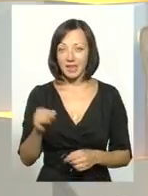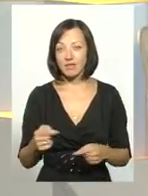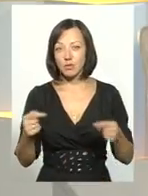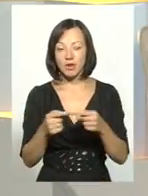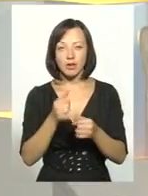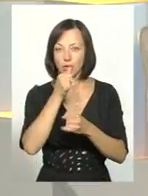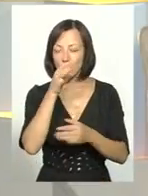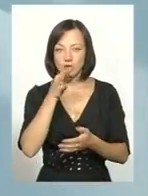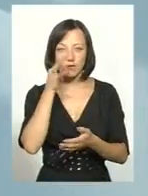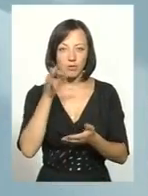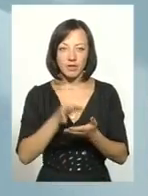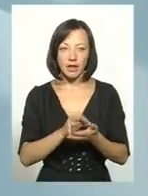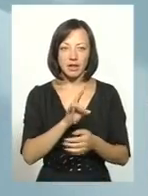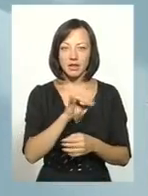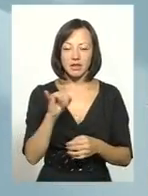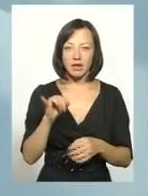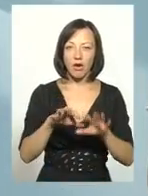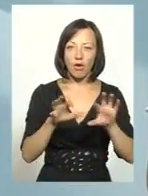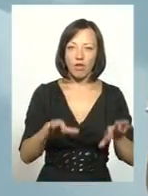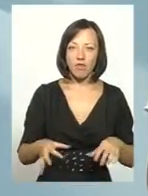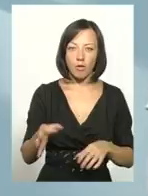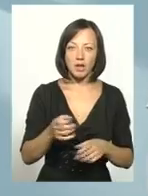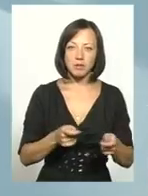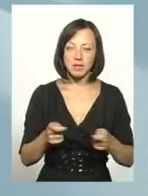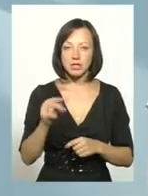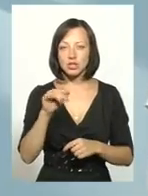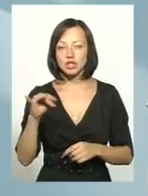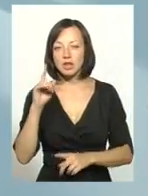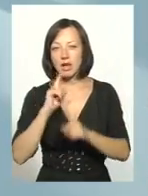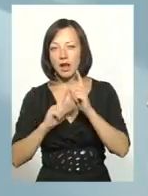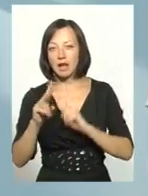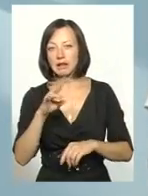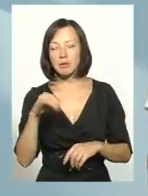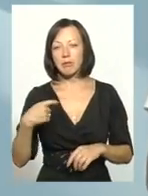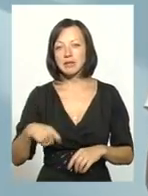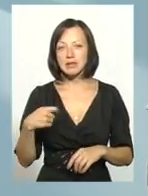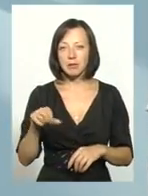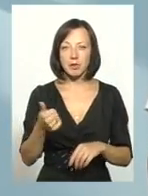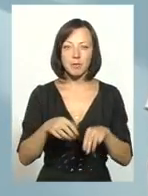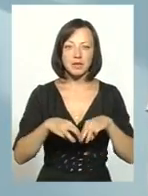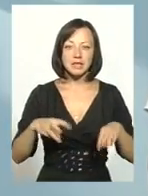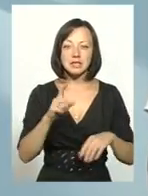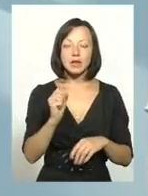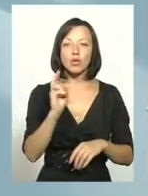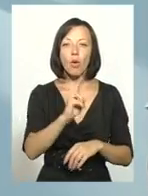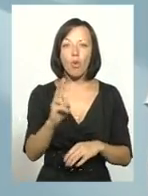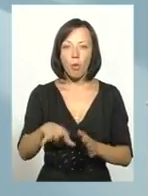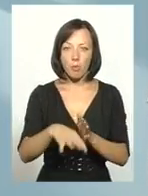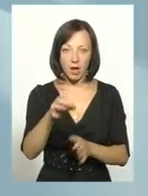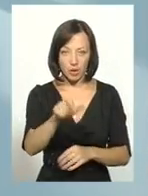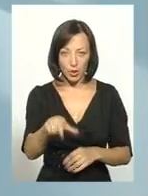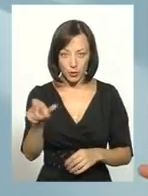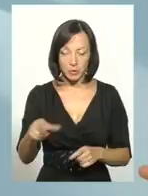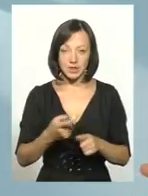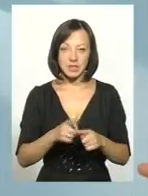не може нести відповідальність ні голова обласної адміністрації, чи радить ні президент, ні прем'єр-міністр за того, кого обрали люди. Потому